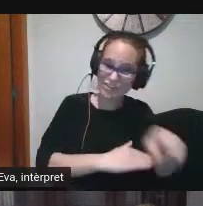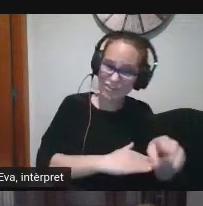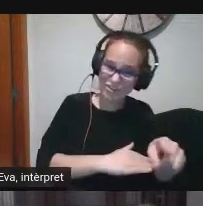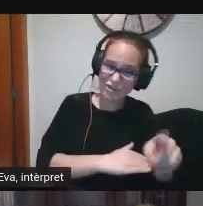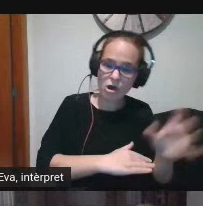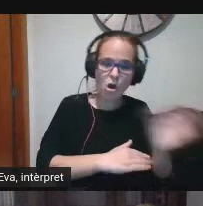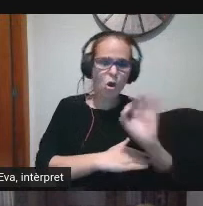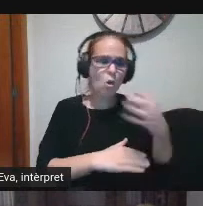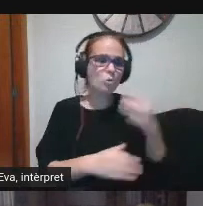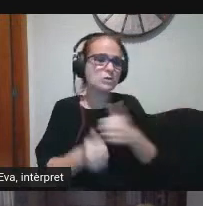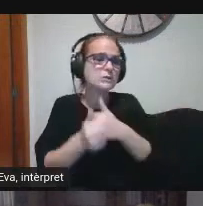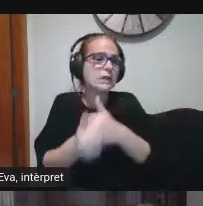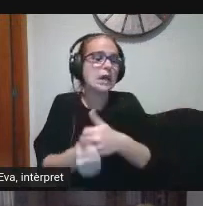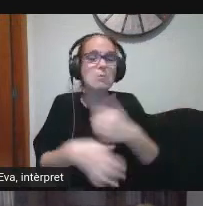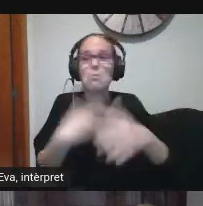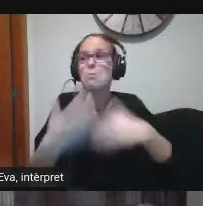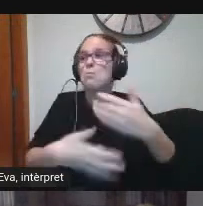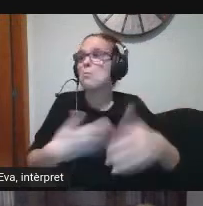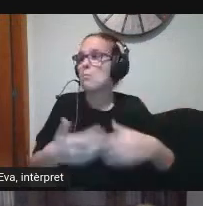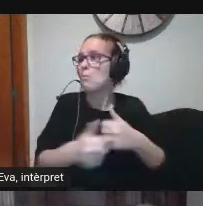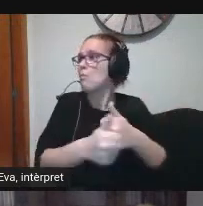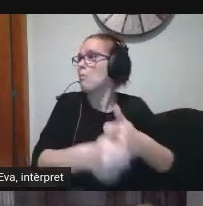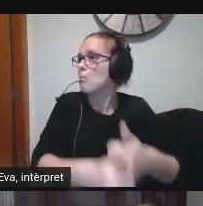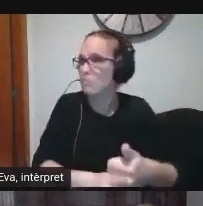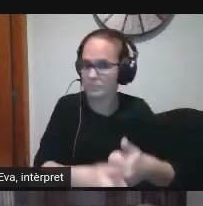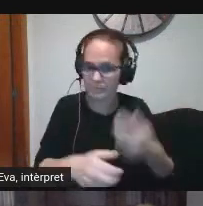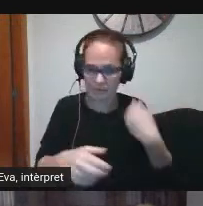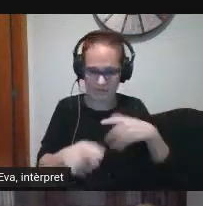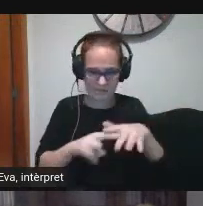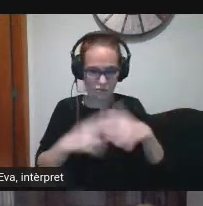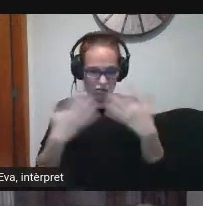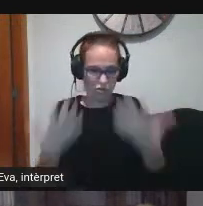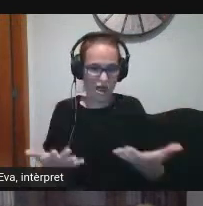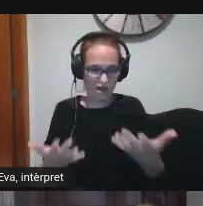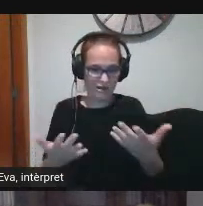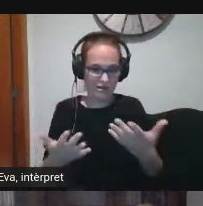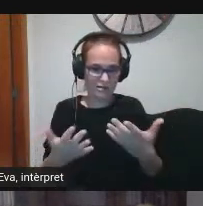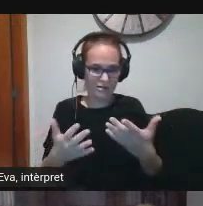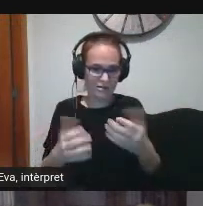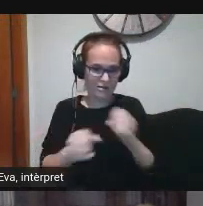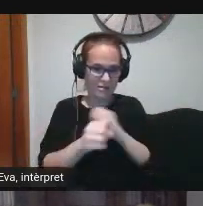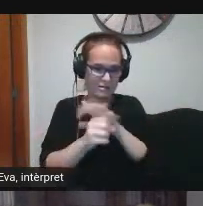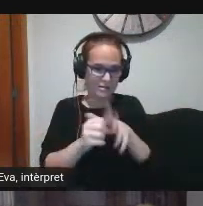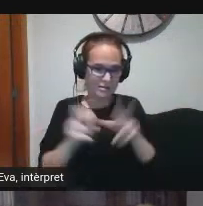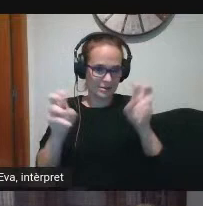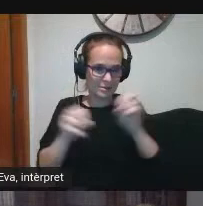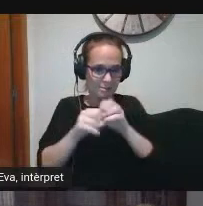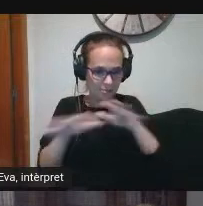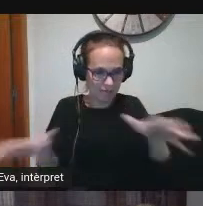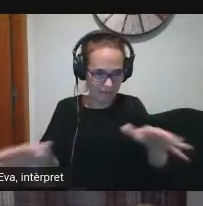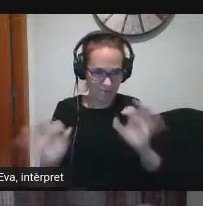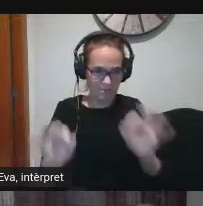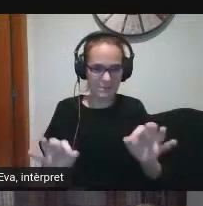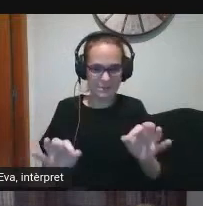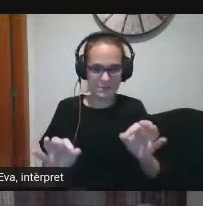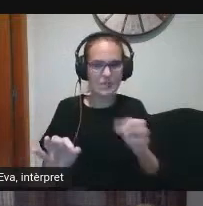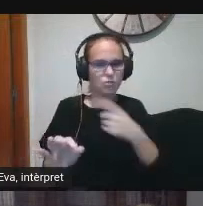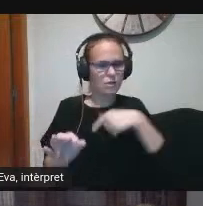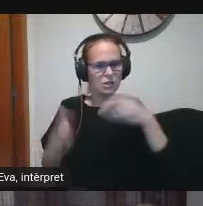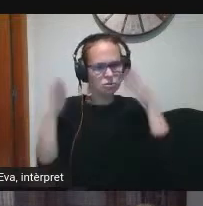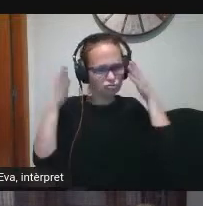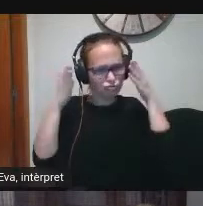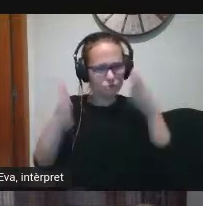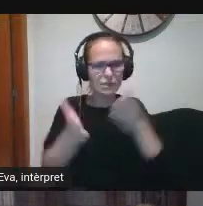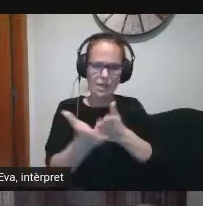estem seguint una inèrcia i més ara en la situació de pandèmia anem en línia recta sabem on anem o